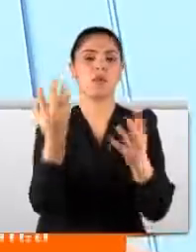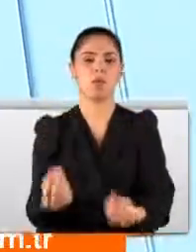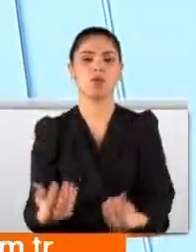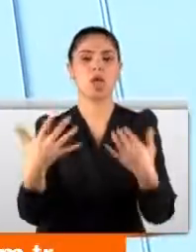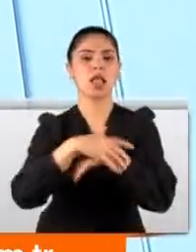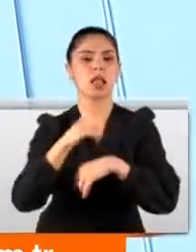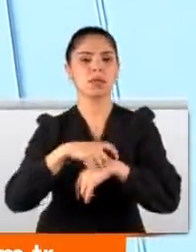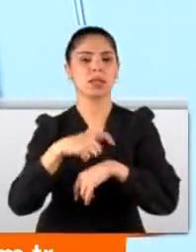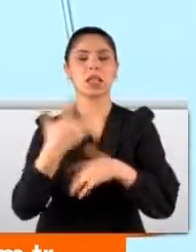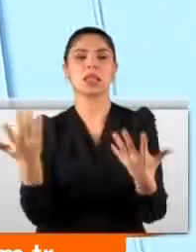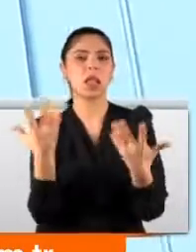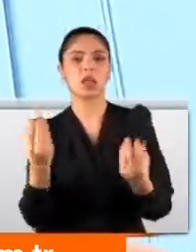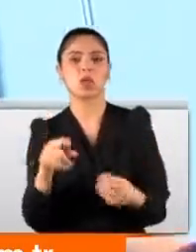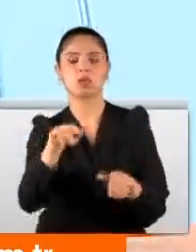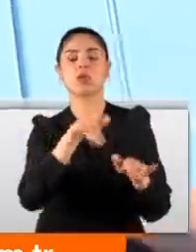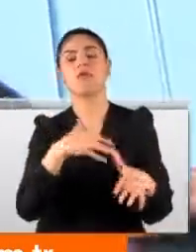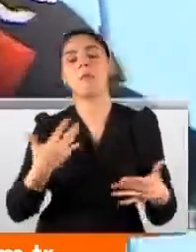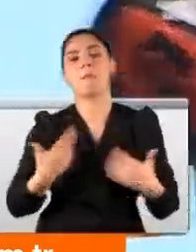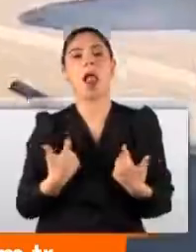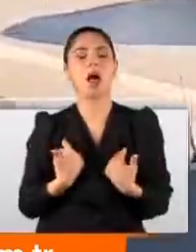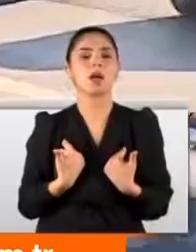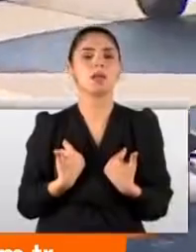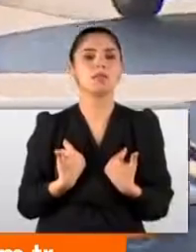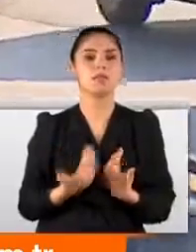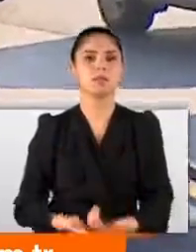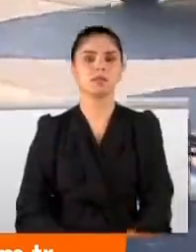Akşam saatlerinde nasıl olacak bu trafik onu merak ediyoruz yani.